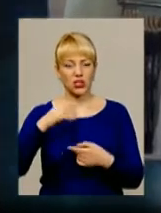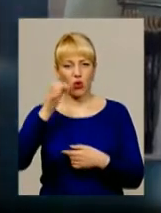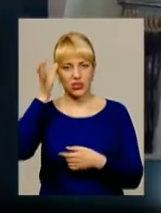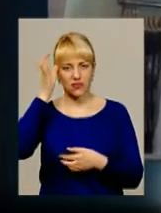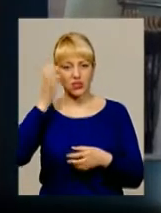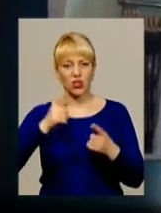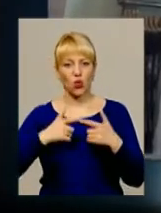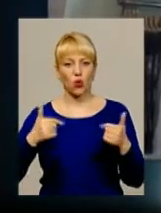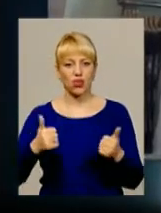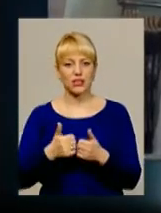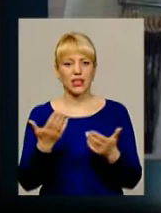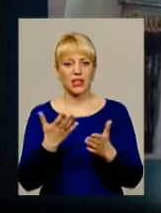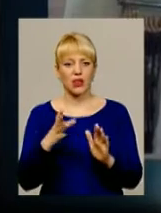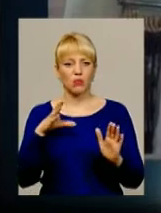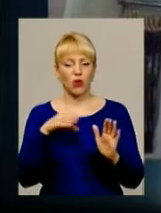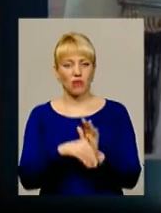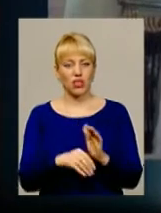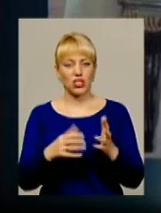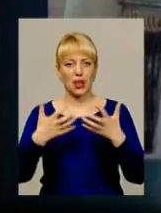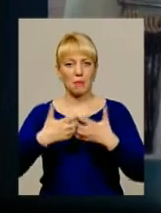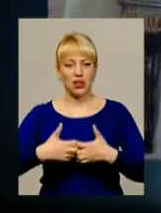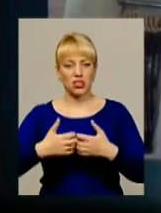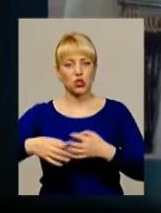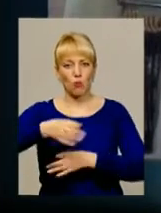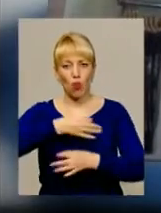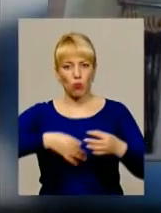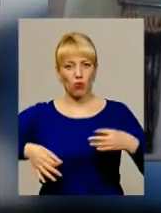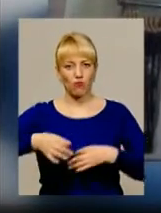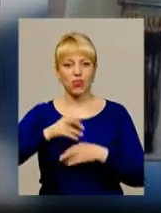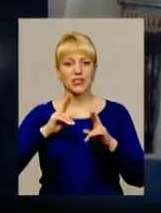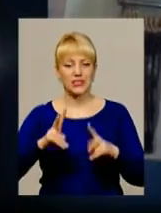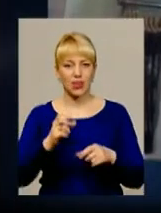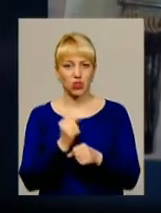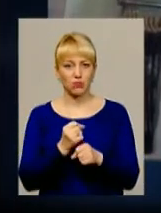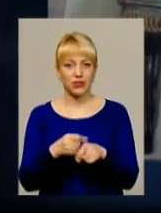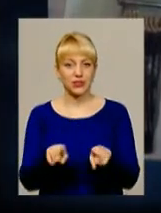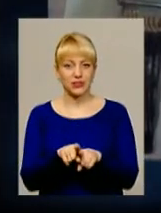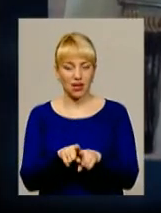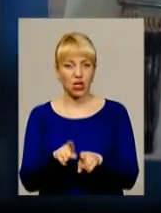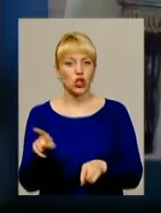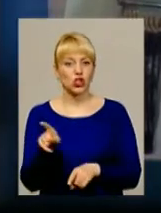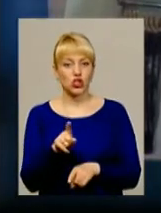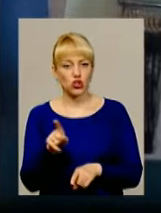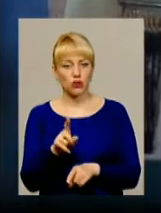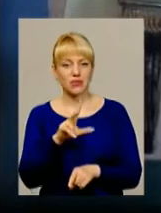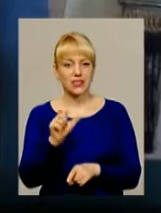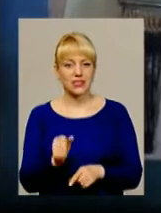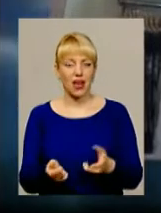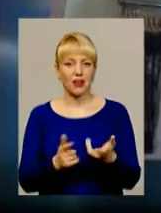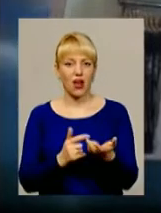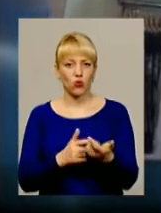в яких запроваджувалися механізми, обговорювалися, як зробити так, щоб за рахунок